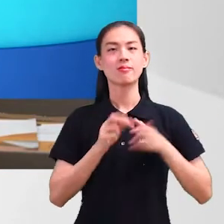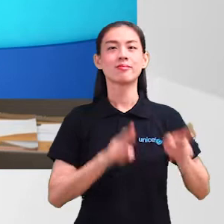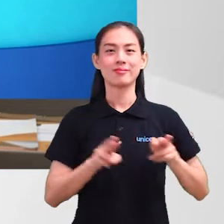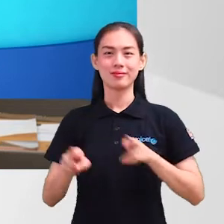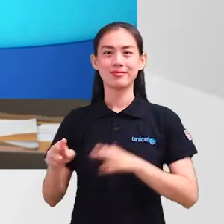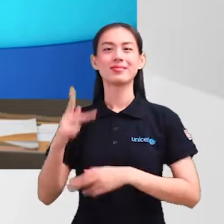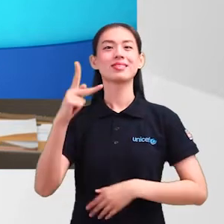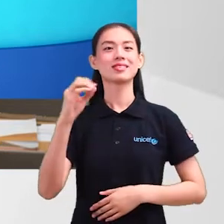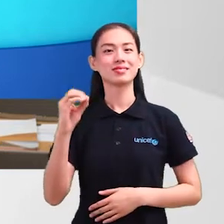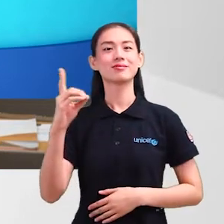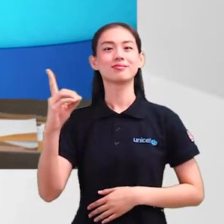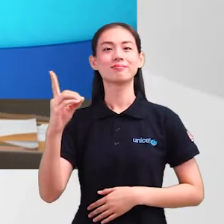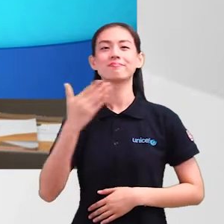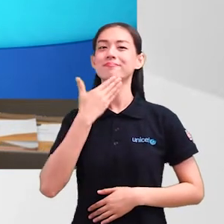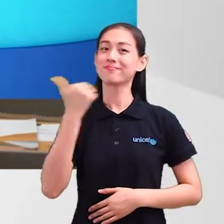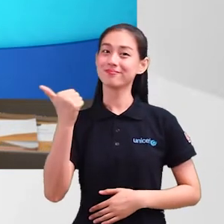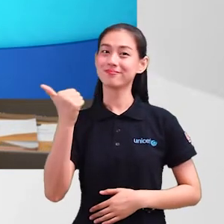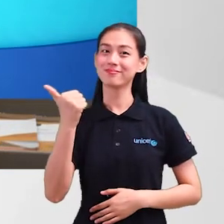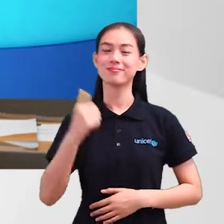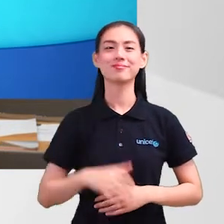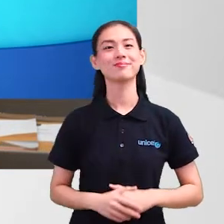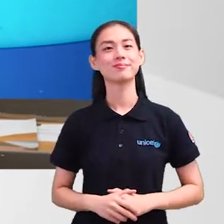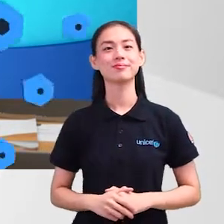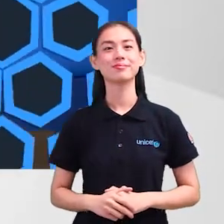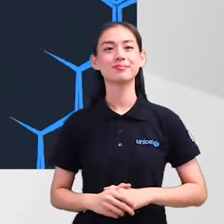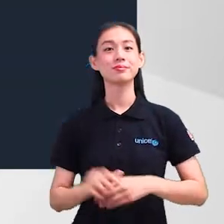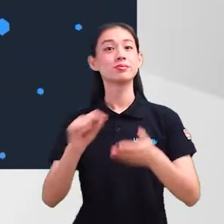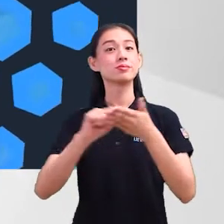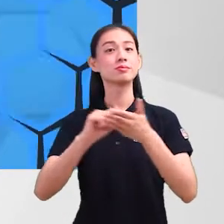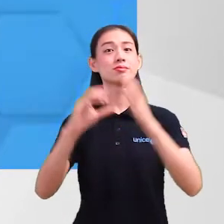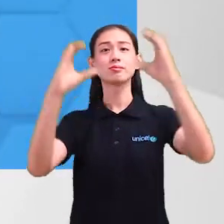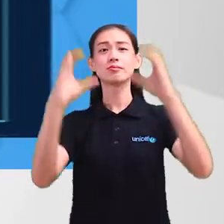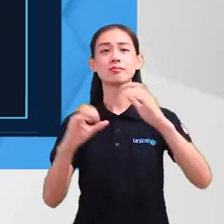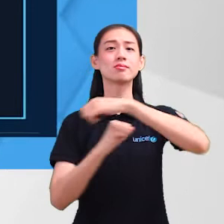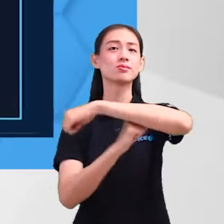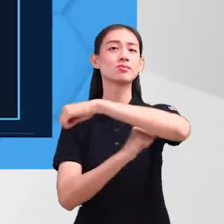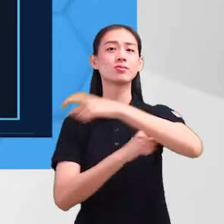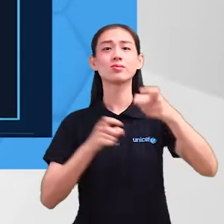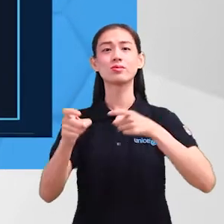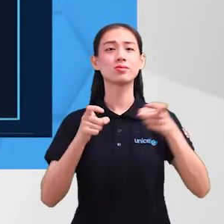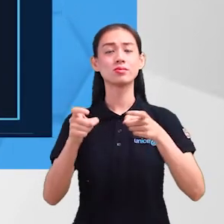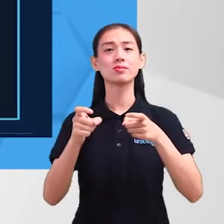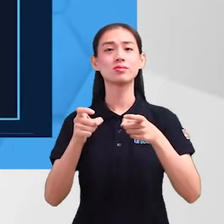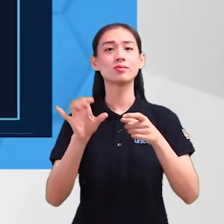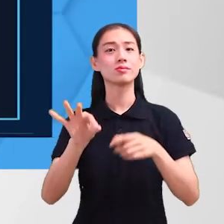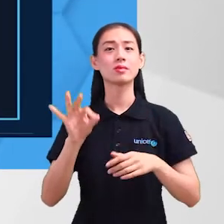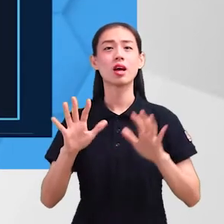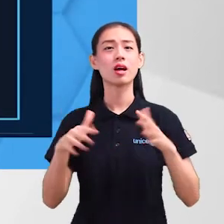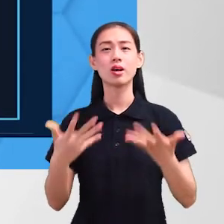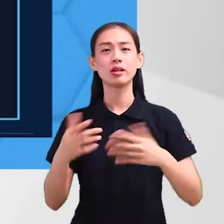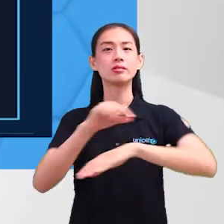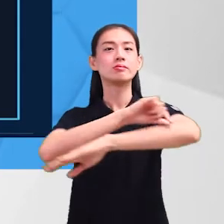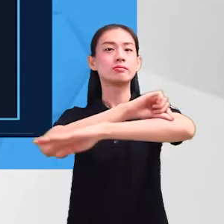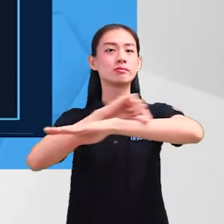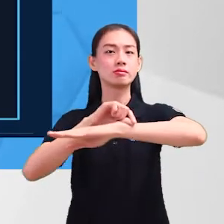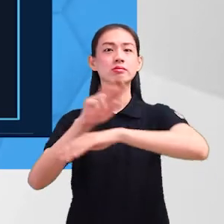ia dapat membantu kita merancang kod kita dengan lebih baik Cara menulis struktur kawalan pilihan adalah seperti berikut